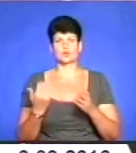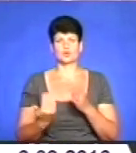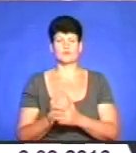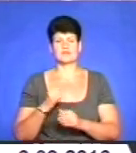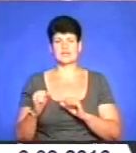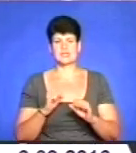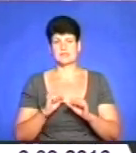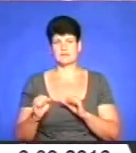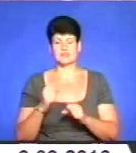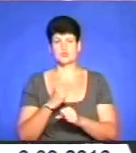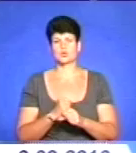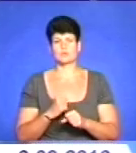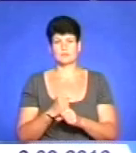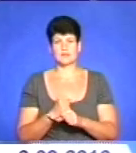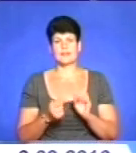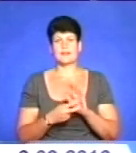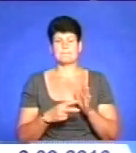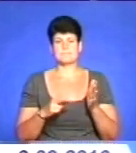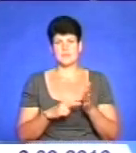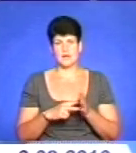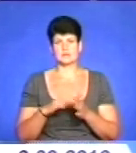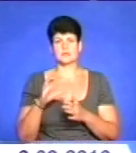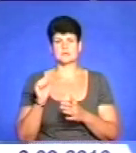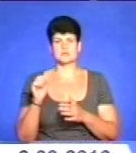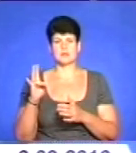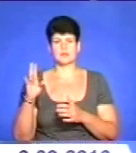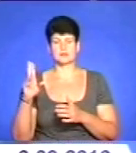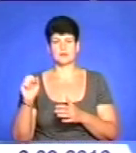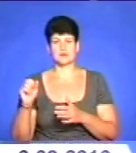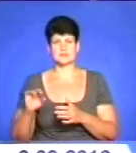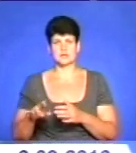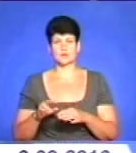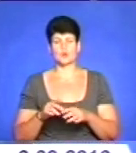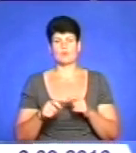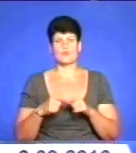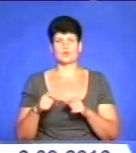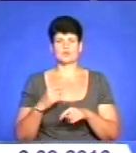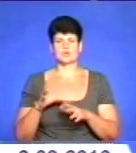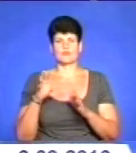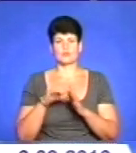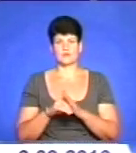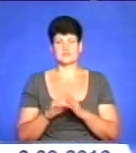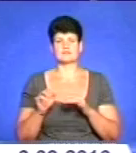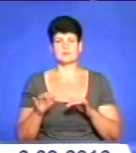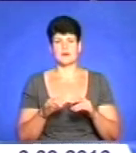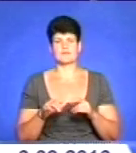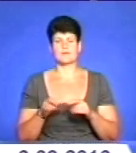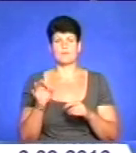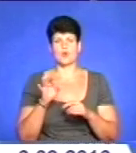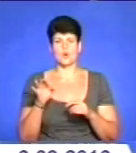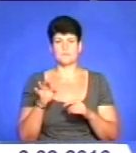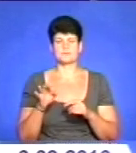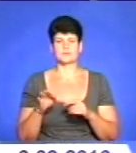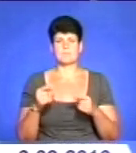керівник зробили план санації до порушення провадження у справі про банкрусство. Тепер «Промінь»